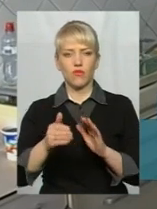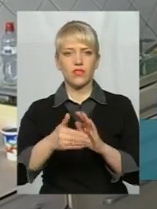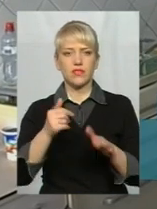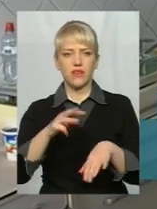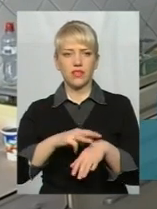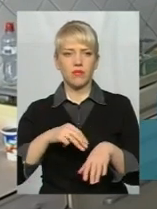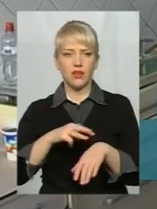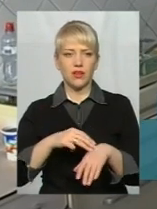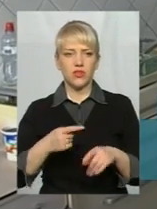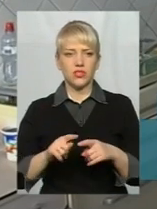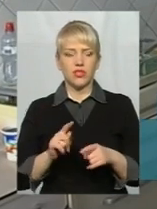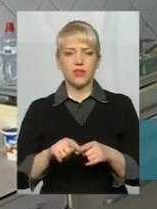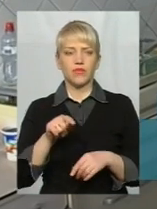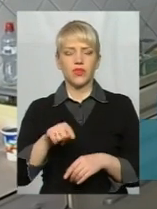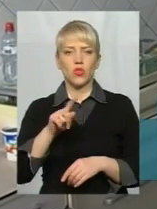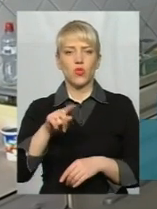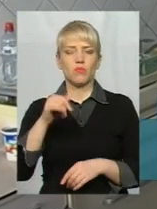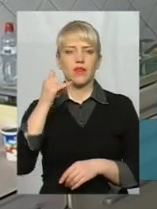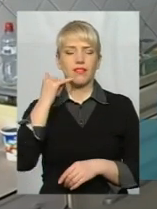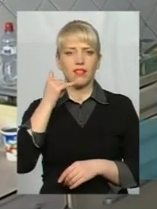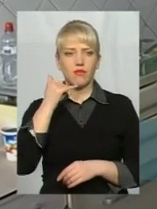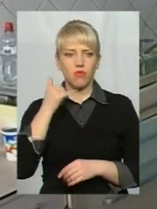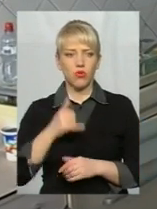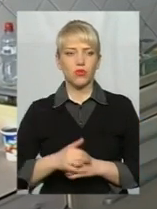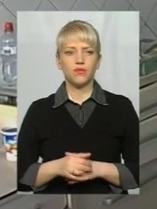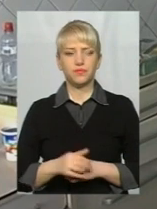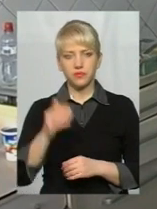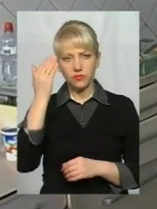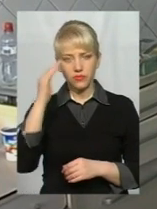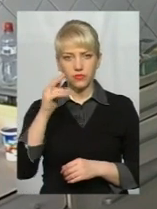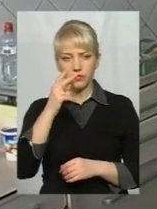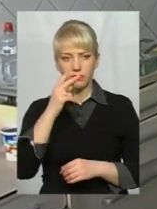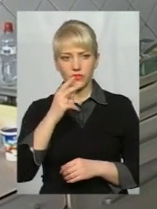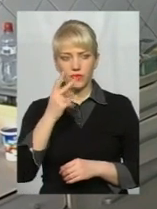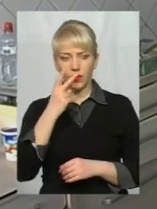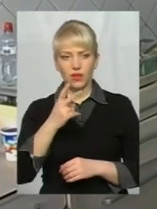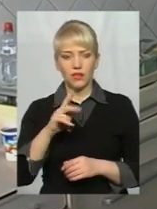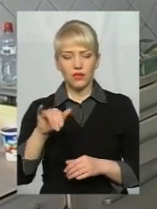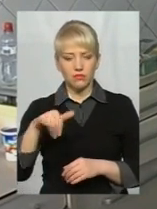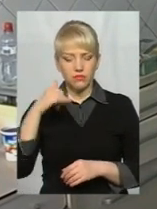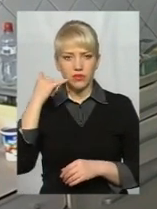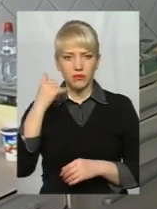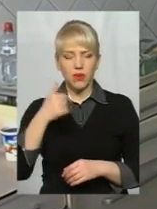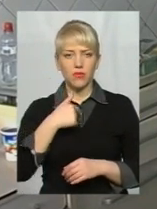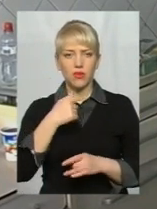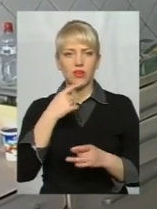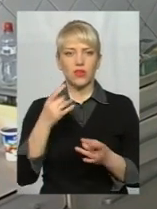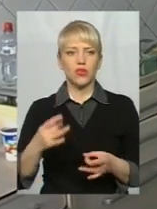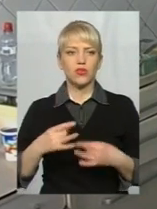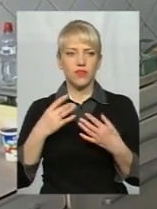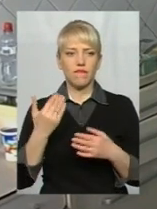номер телефону, чужий номер, піднімаю трубку, а мені кажуть, що